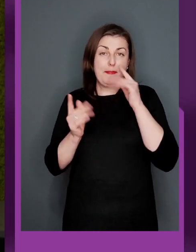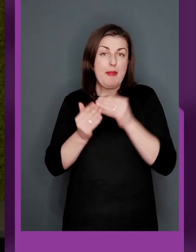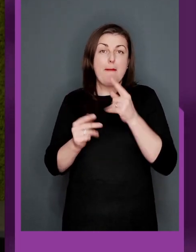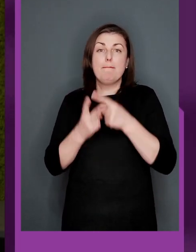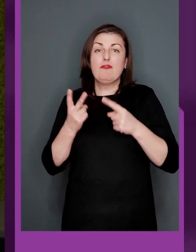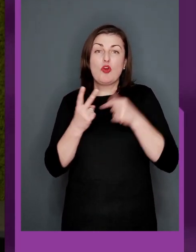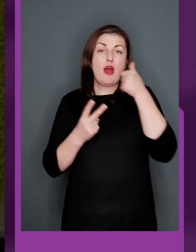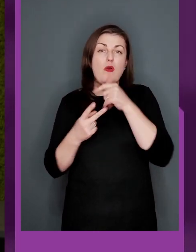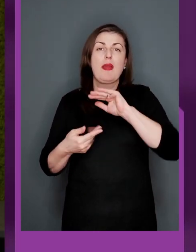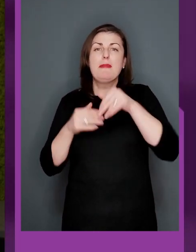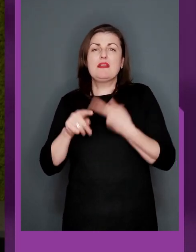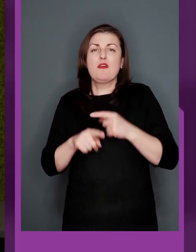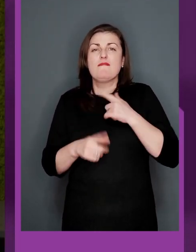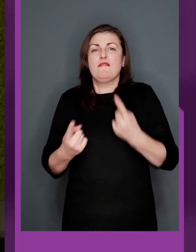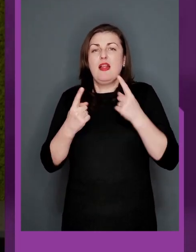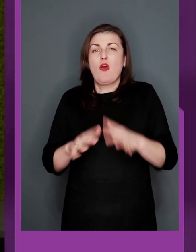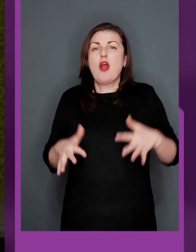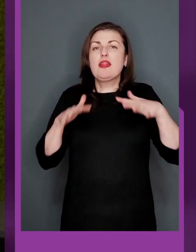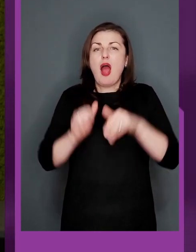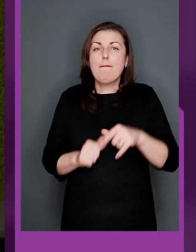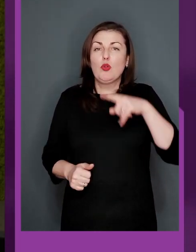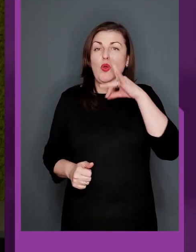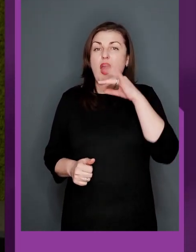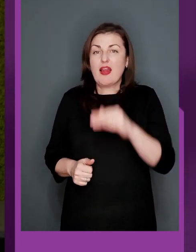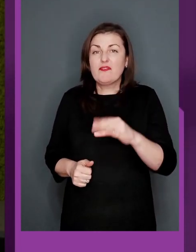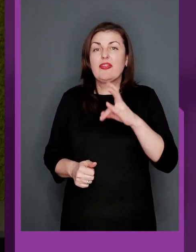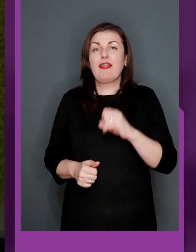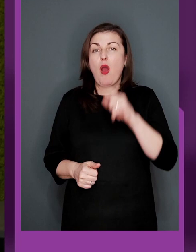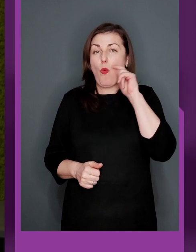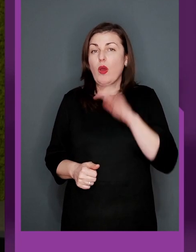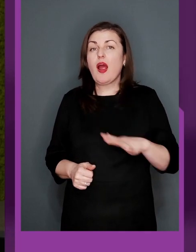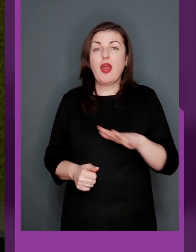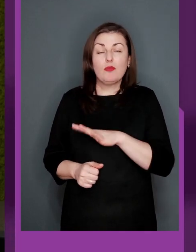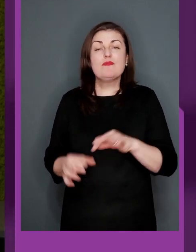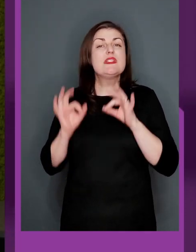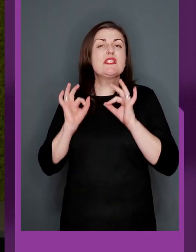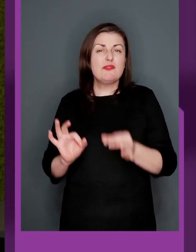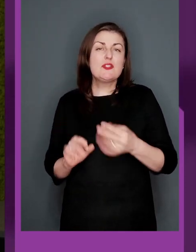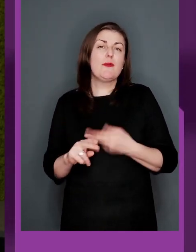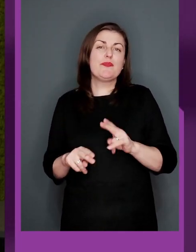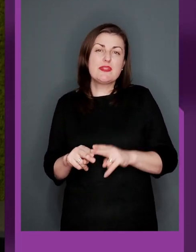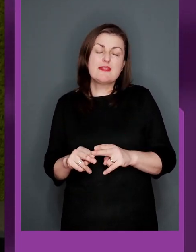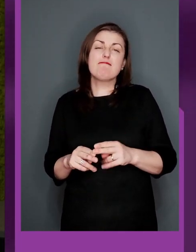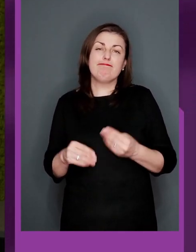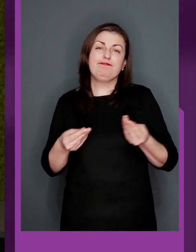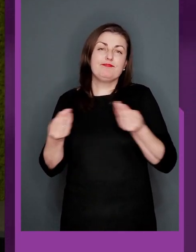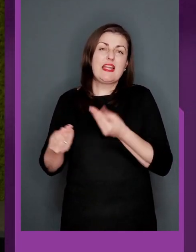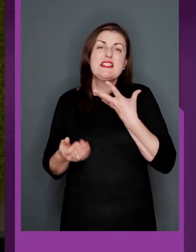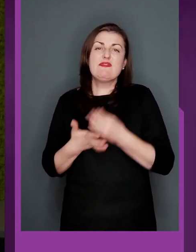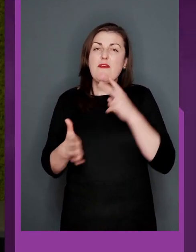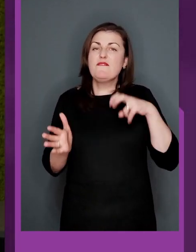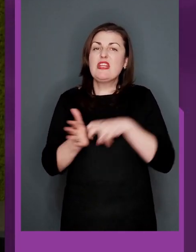роки тому, після зухвалого великого нападу Російської Федерації на Україну, звісно, це нанесло свій